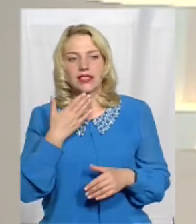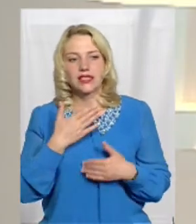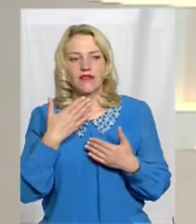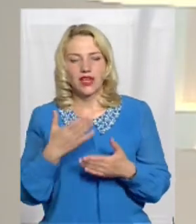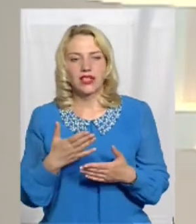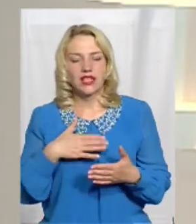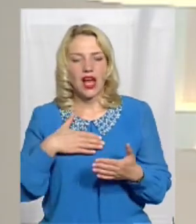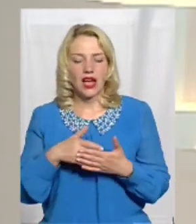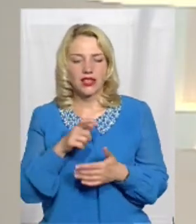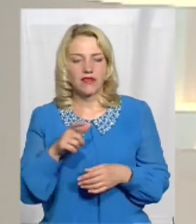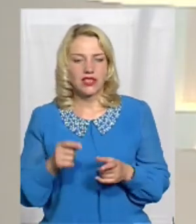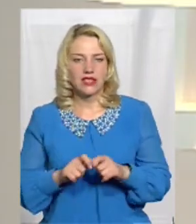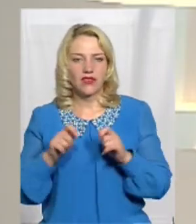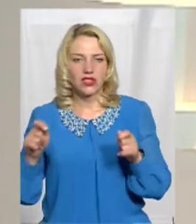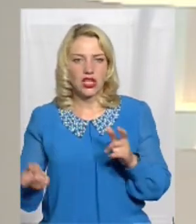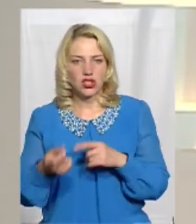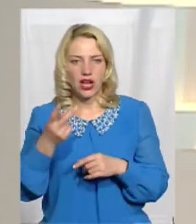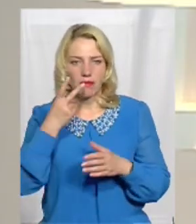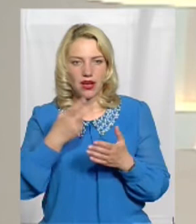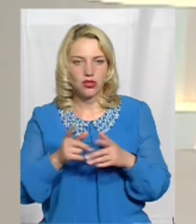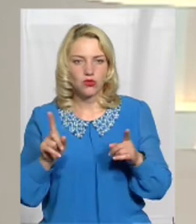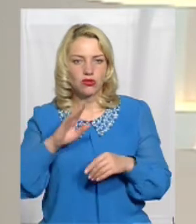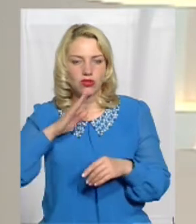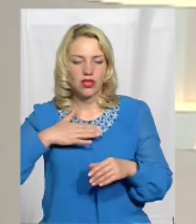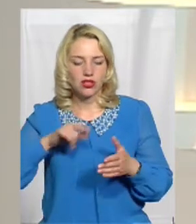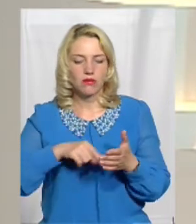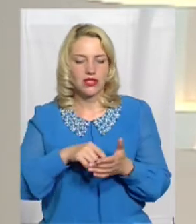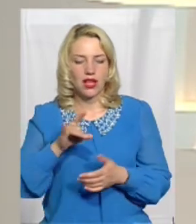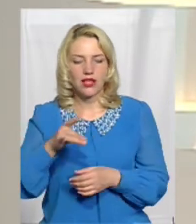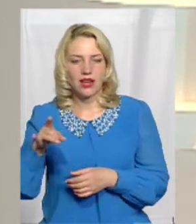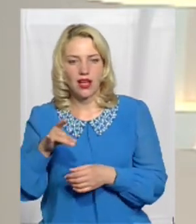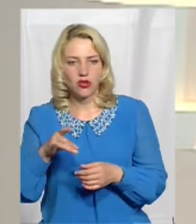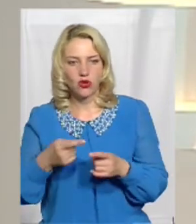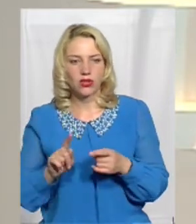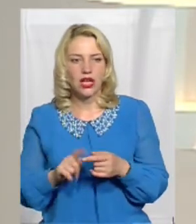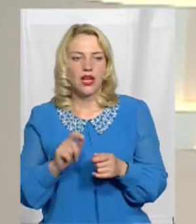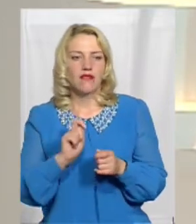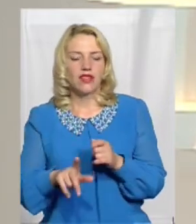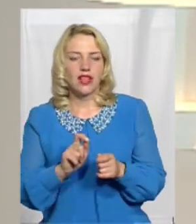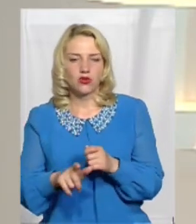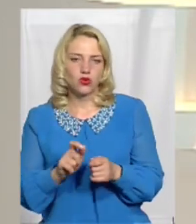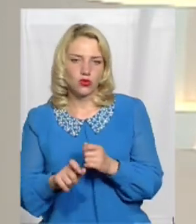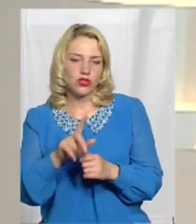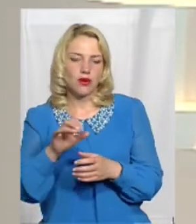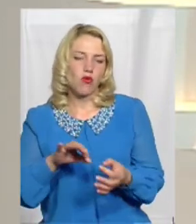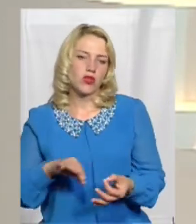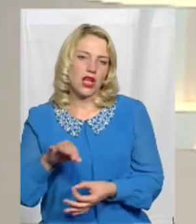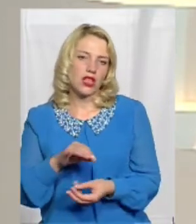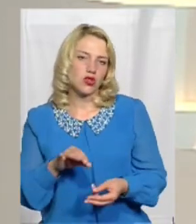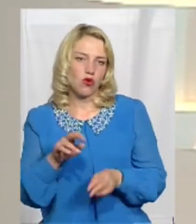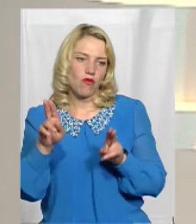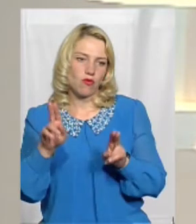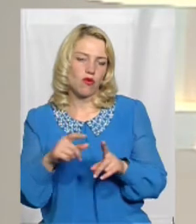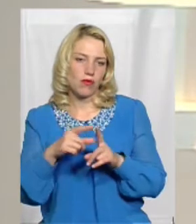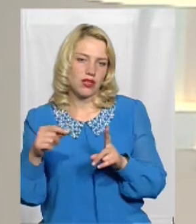славуцьких активістів З відкритих джерел бачимо, що наші міста та район фінансуються по залишковому принципу Йдеться у зверненні